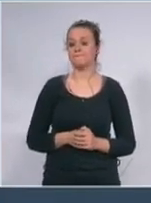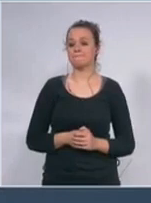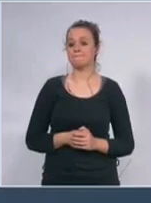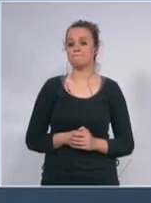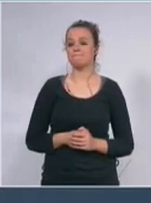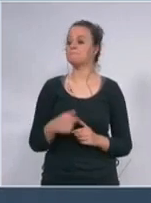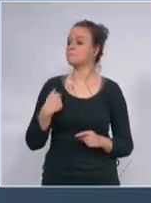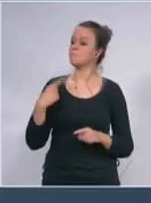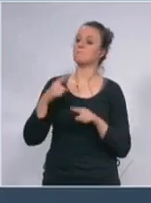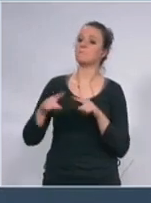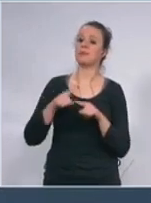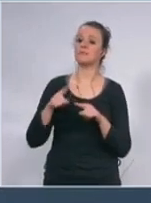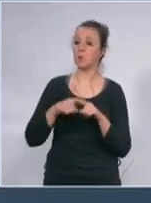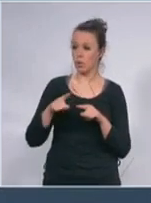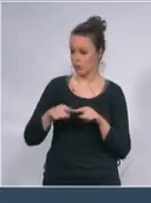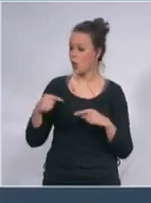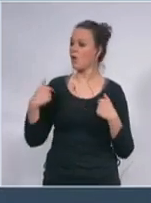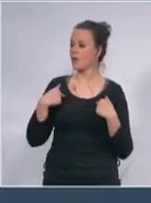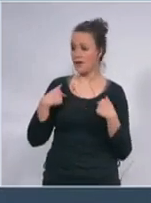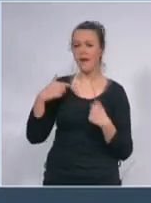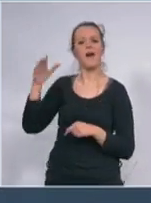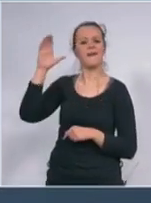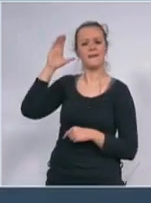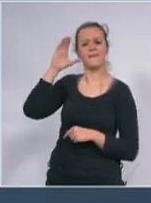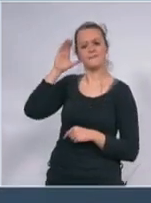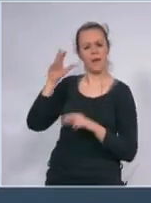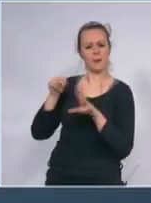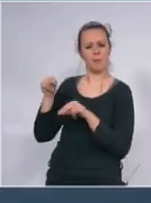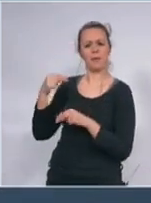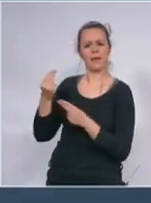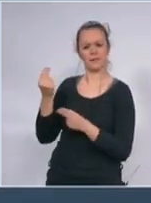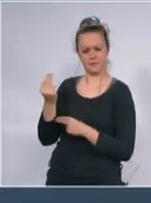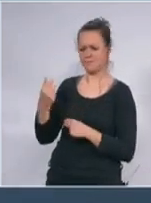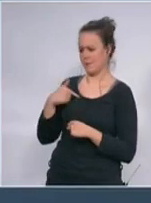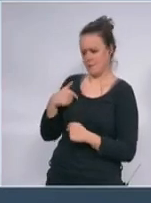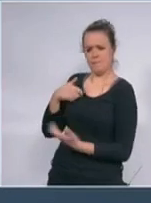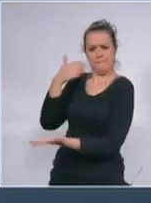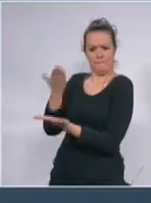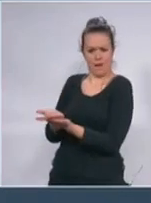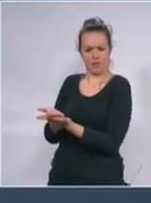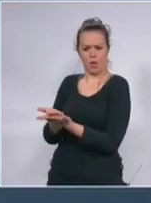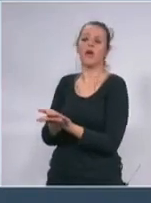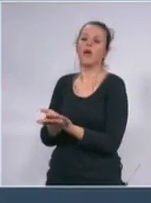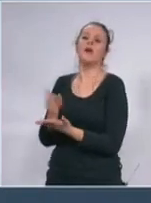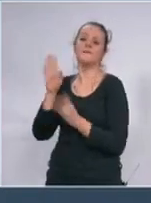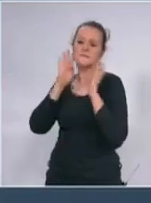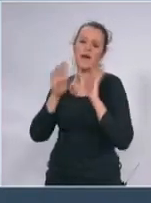predložit ću vladi večeras, a verujem da će vlada da prihvati, nove mere.